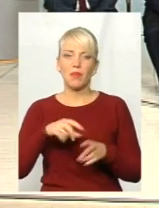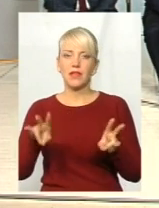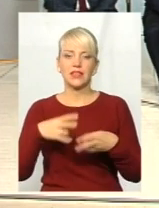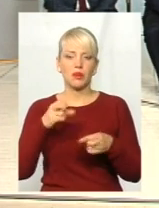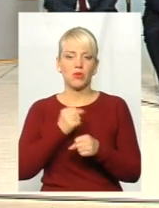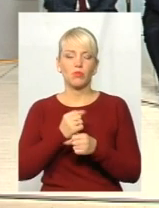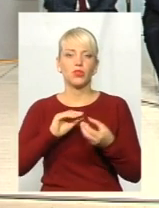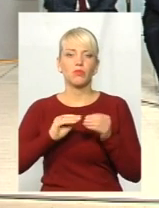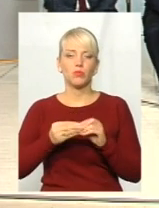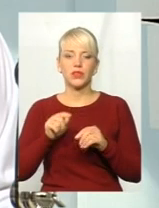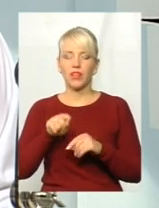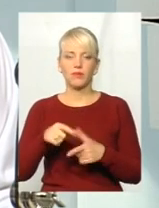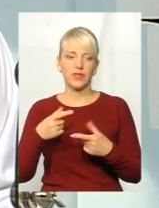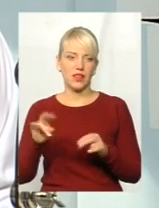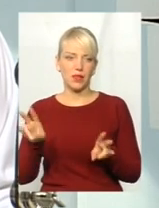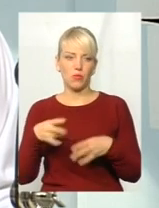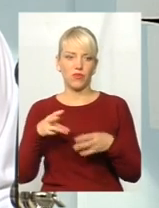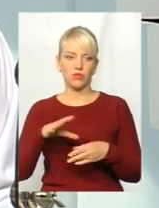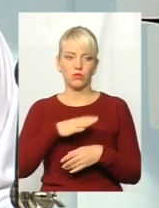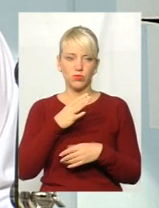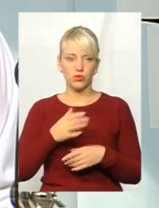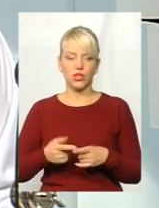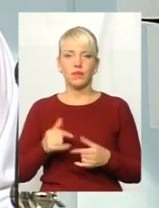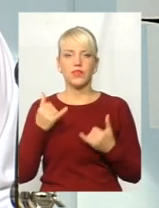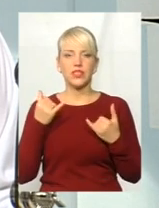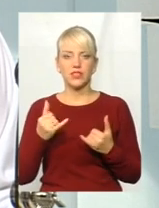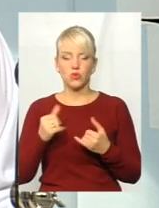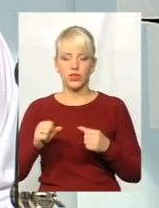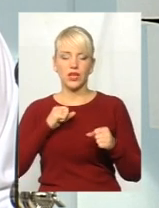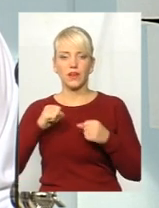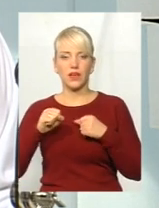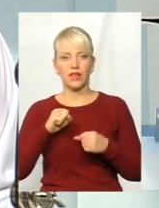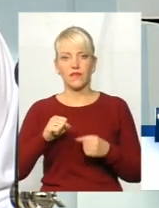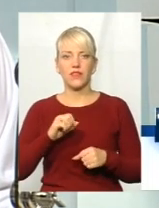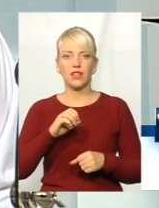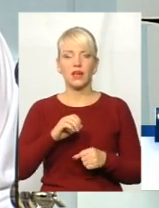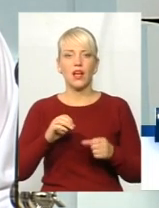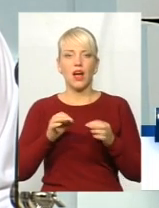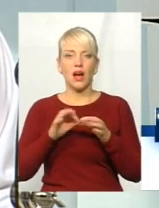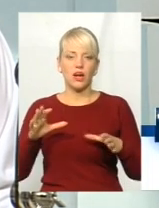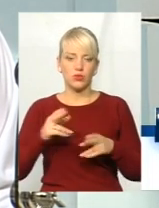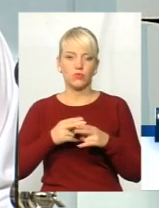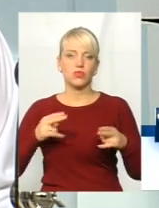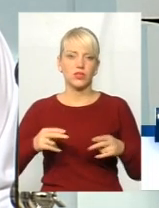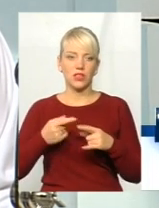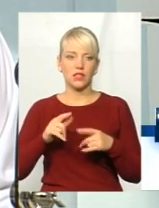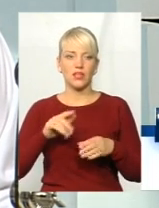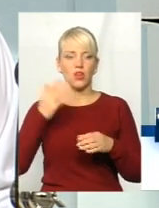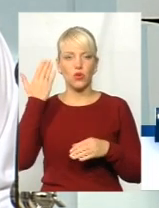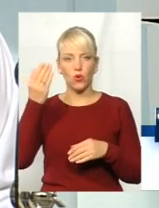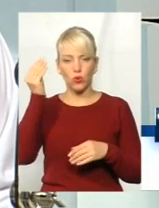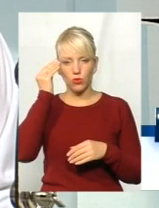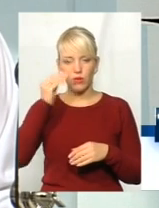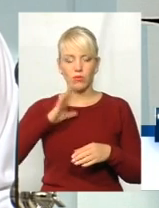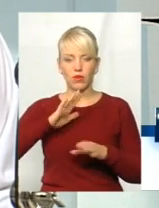проблеми там, де її не повинно бути. І сьогодні керівник атомної станції, його думка була вже після того, її